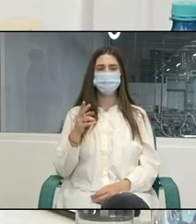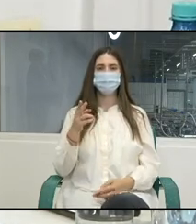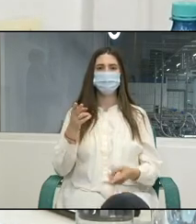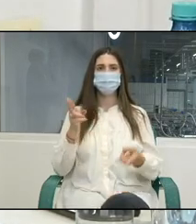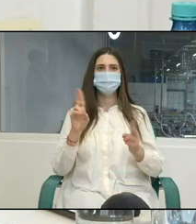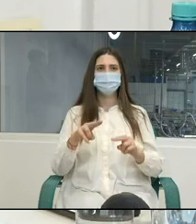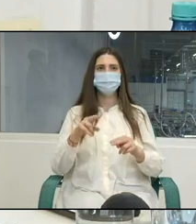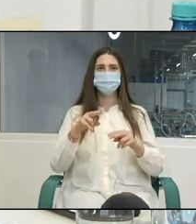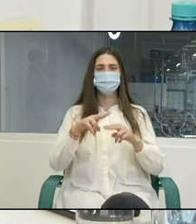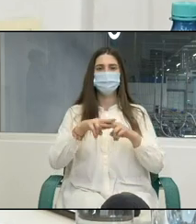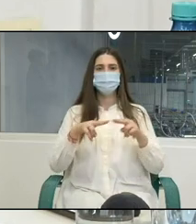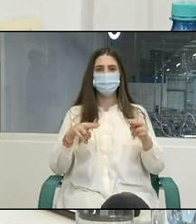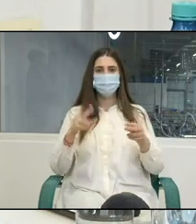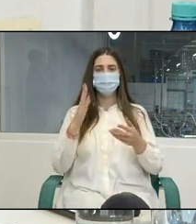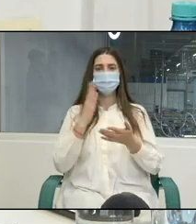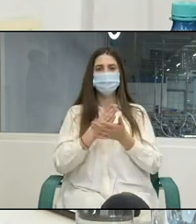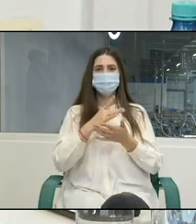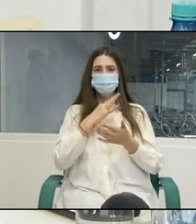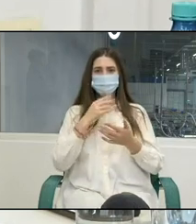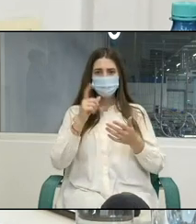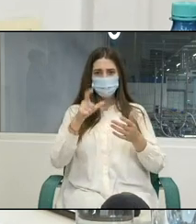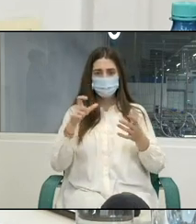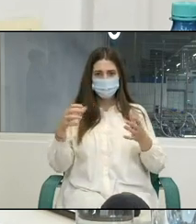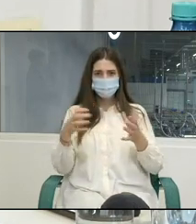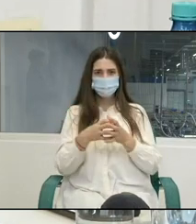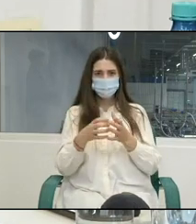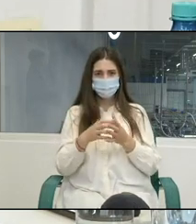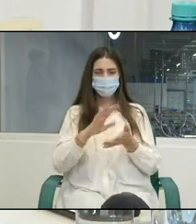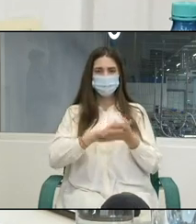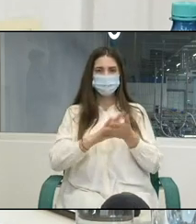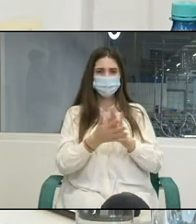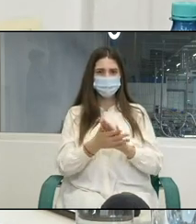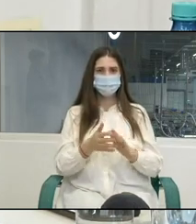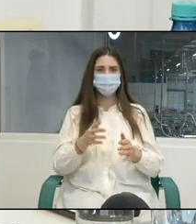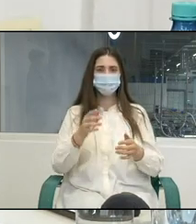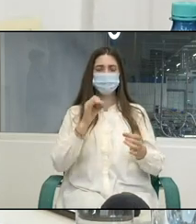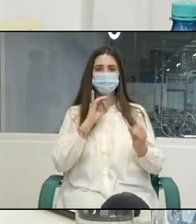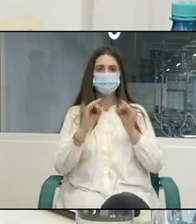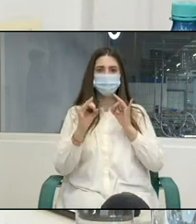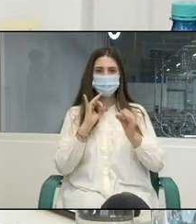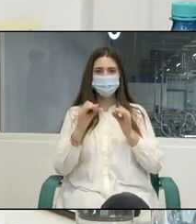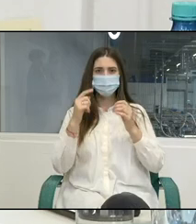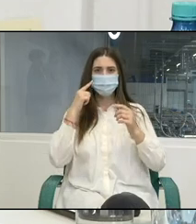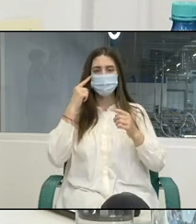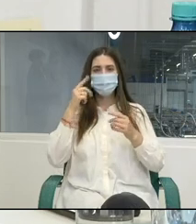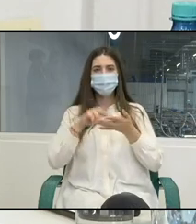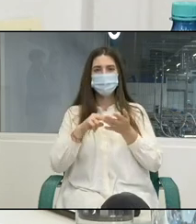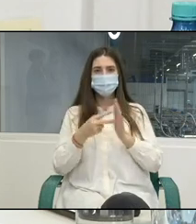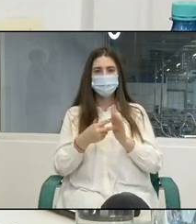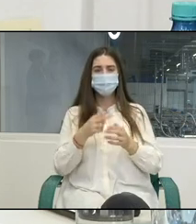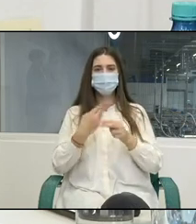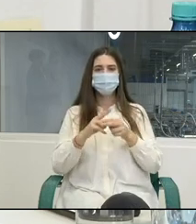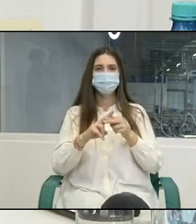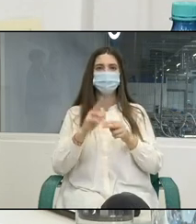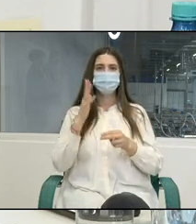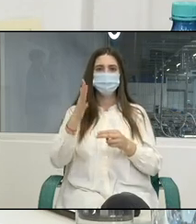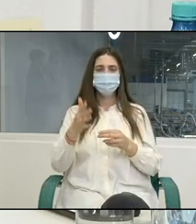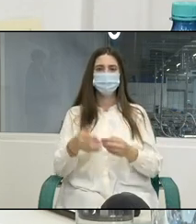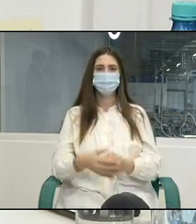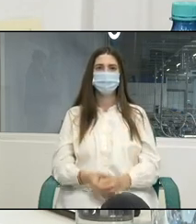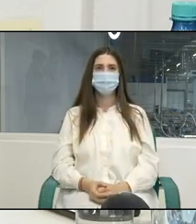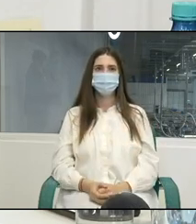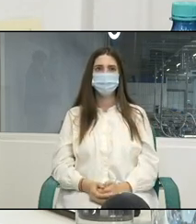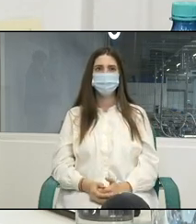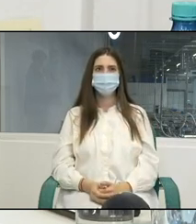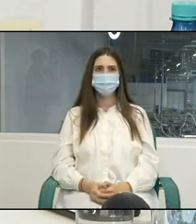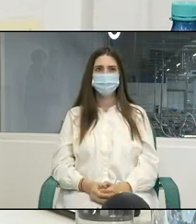partenerii sociale sunt sindicatele sunt patronatele trebuie să fie un dialog nemijlocit dar lucrul acesta trebuie să fie realizat nu numai la nivel național dar trebuie să fie realizat